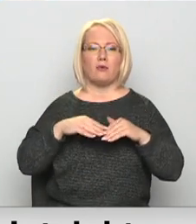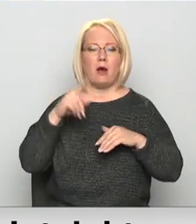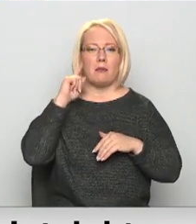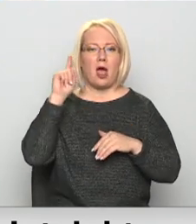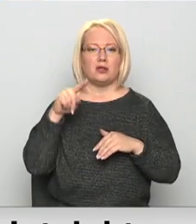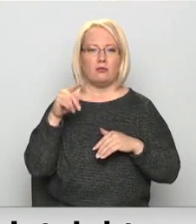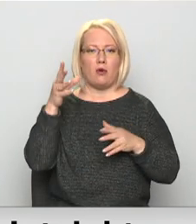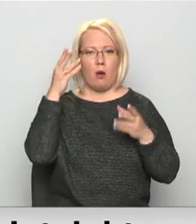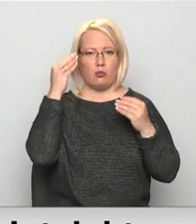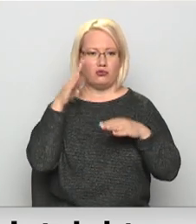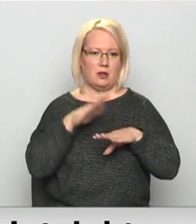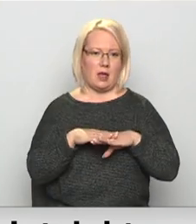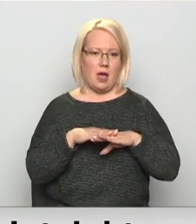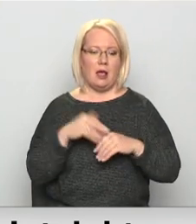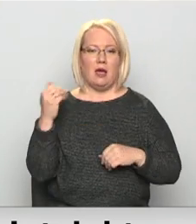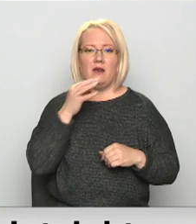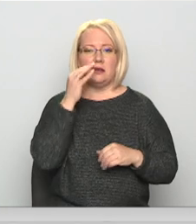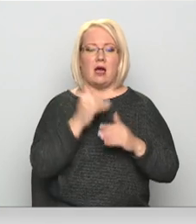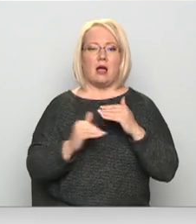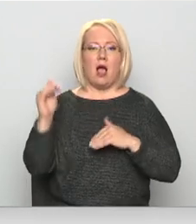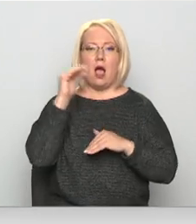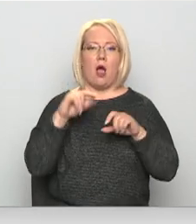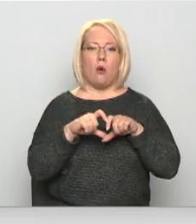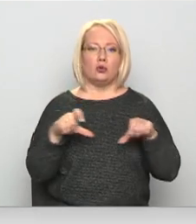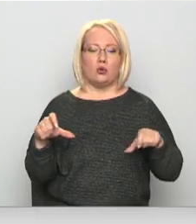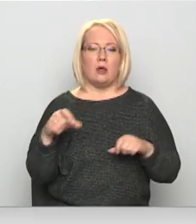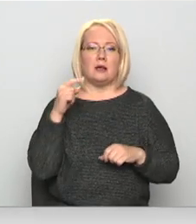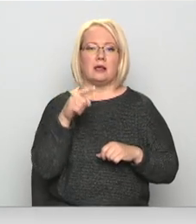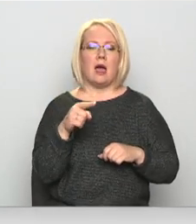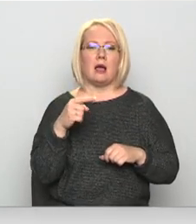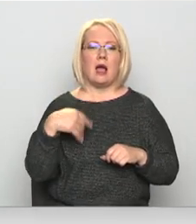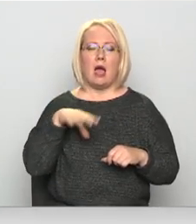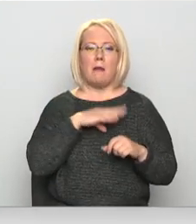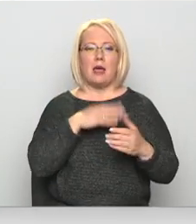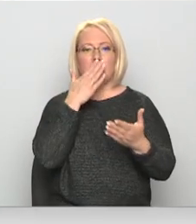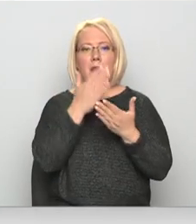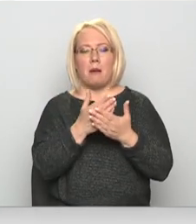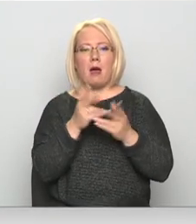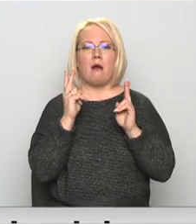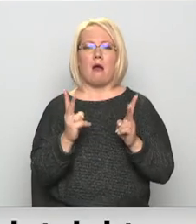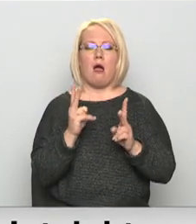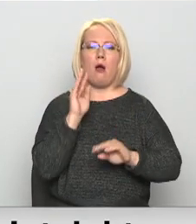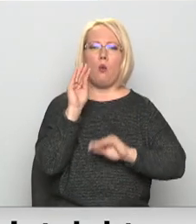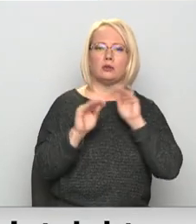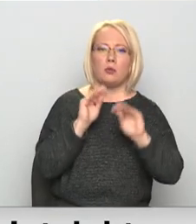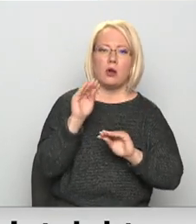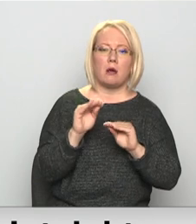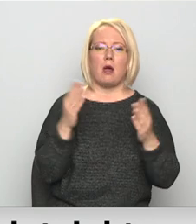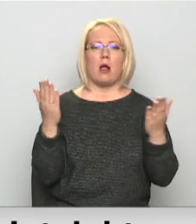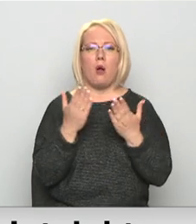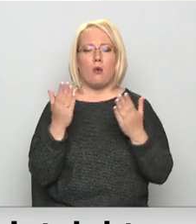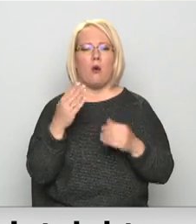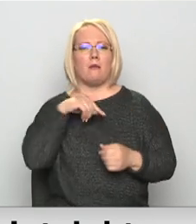Man liekas augstskolās joprojām arī ir tāds, ka mēs parādam, kā mēs kaut ko uzprogrammējam vai kaut ko, bet